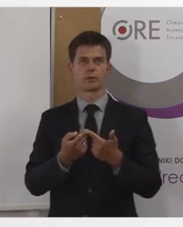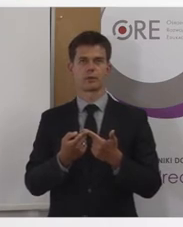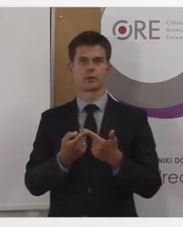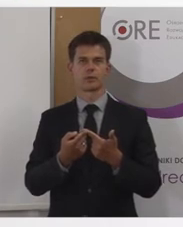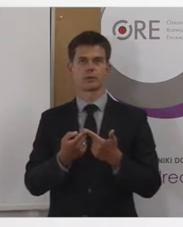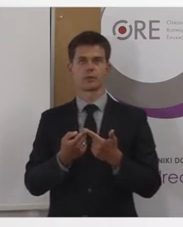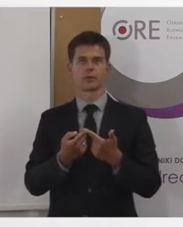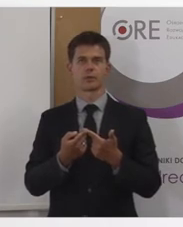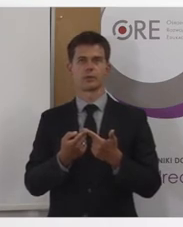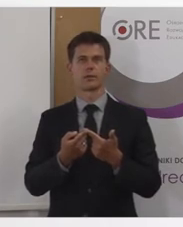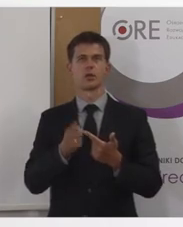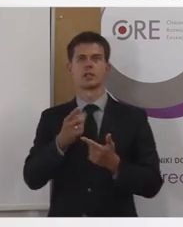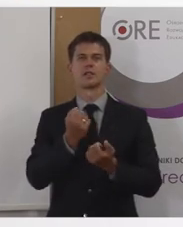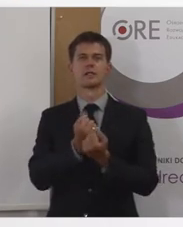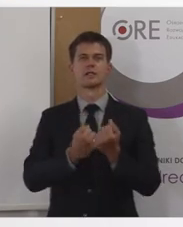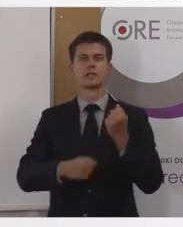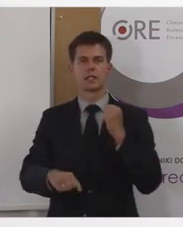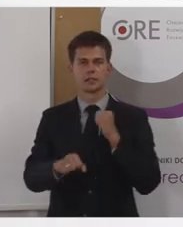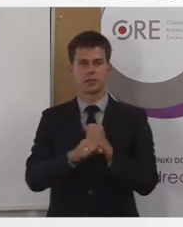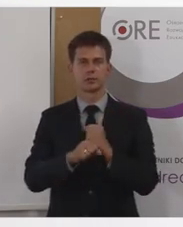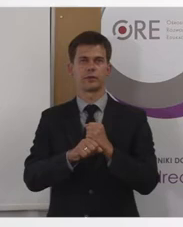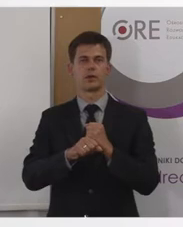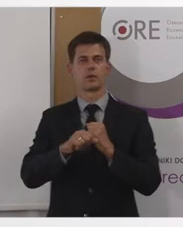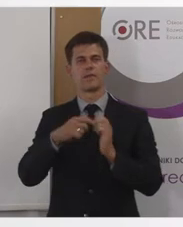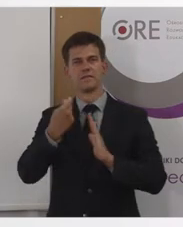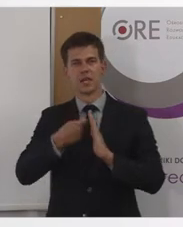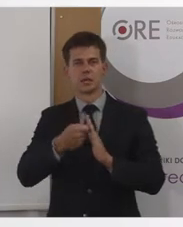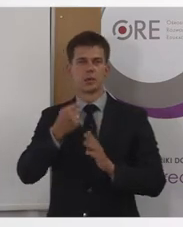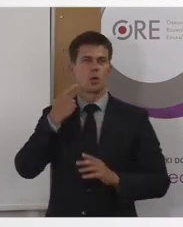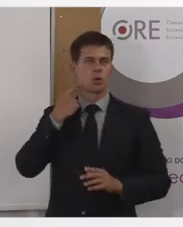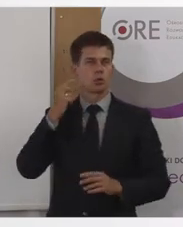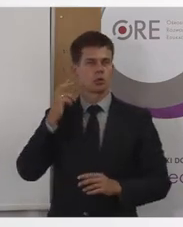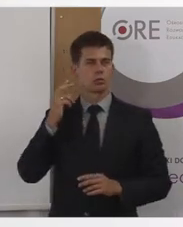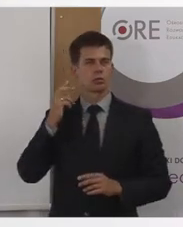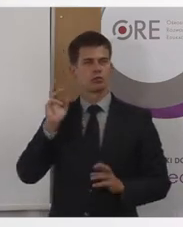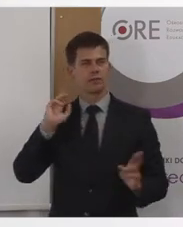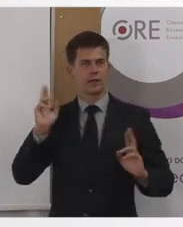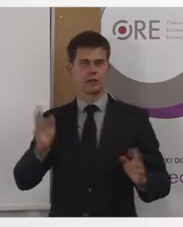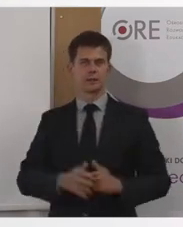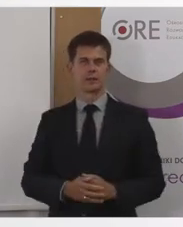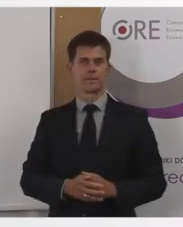są tak zwane alternatywne multimedia. Przede wszystkim dotyczy to